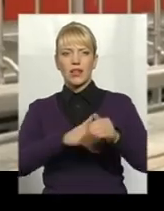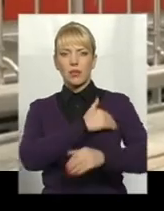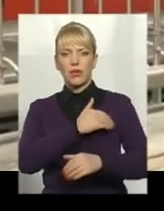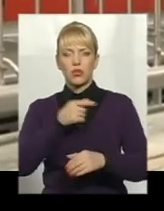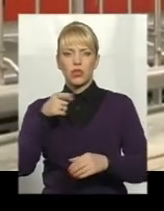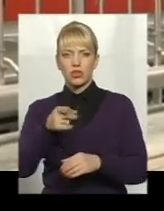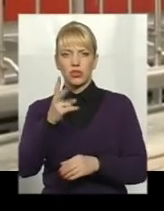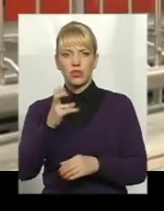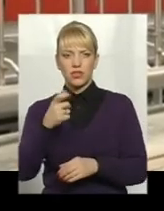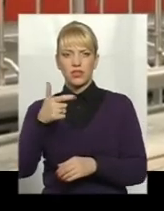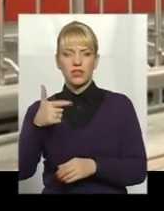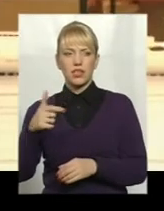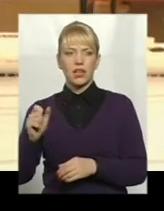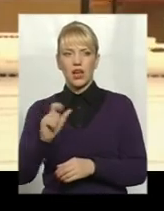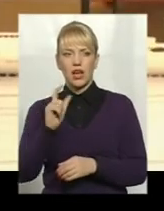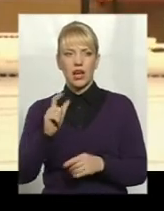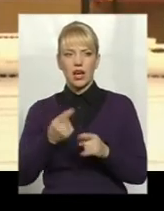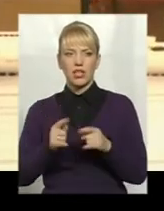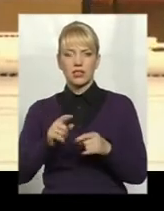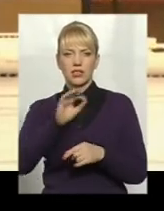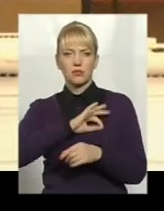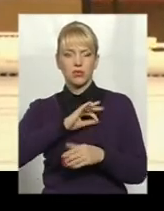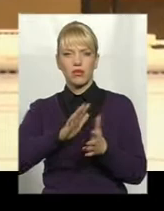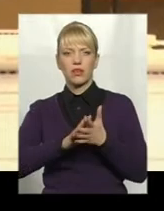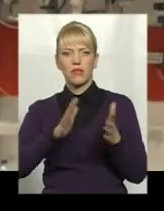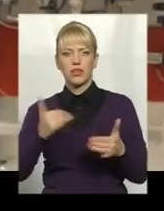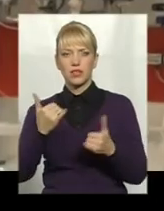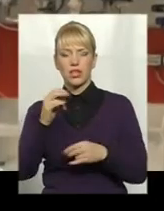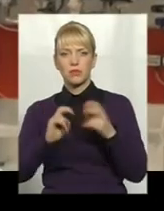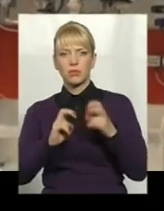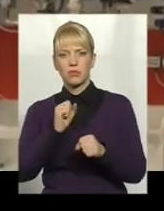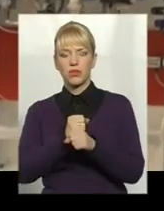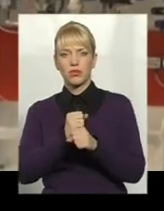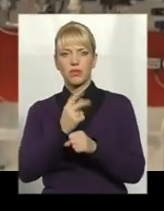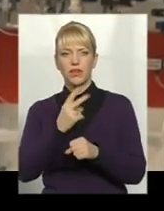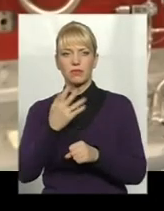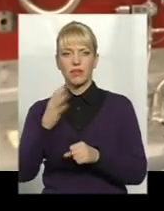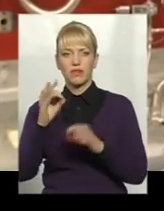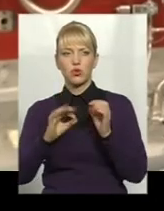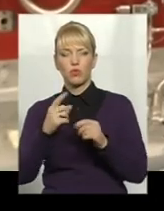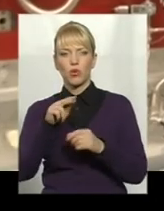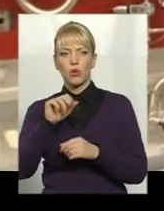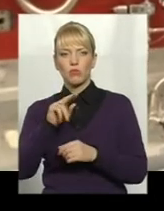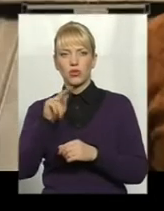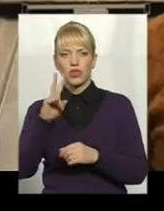1200 градусів газом, тож його споживання надто велике. Зараз виробництво працює на 25 відсотків, бо піч – на